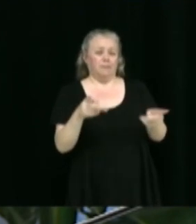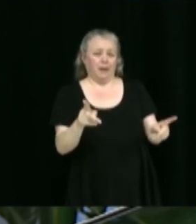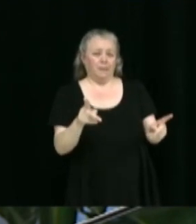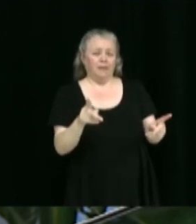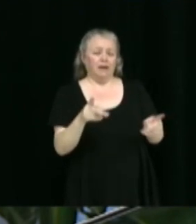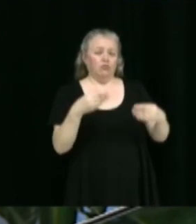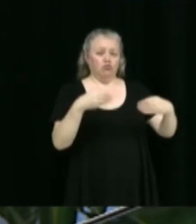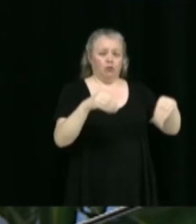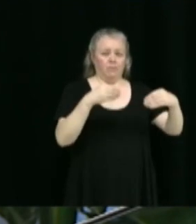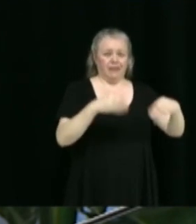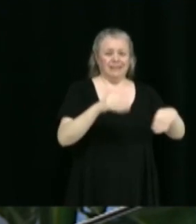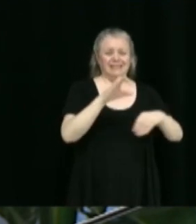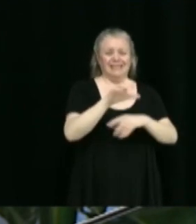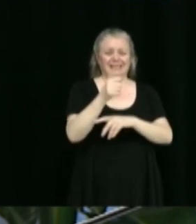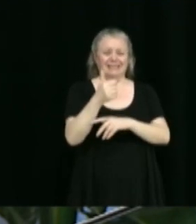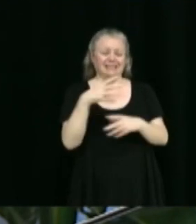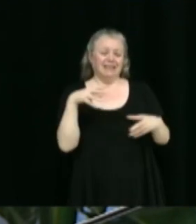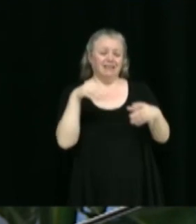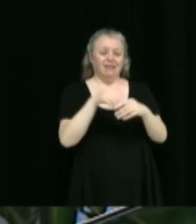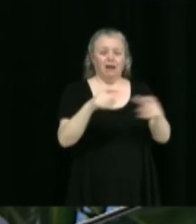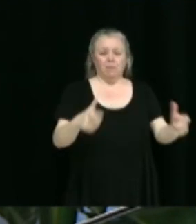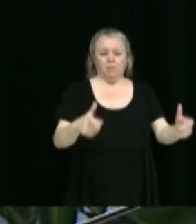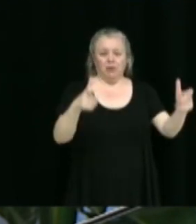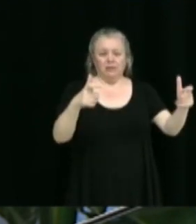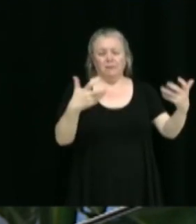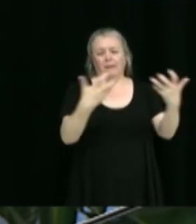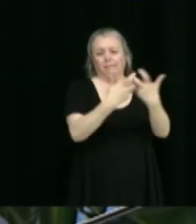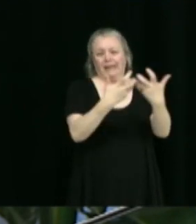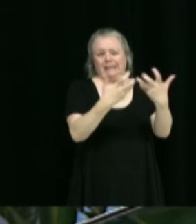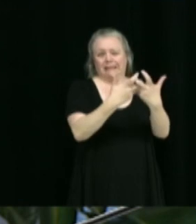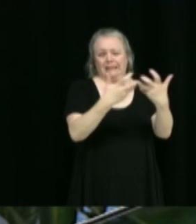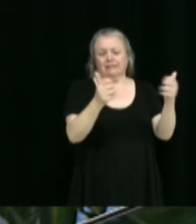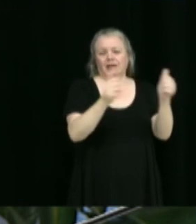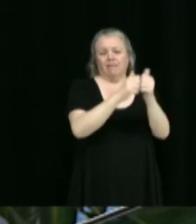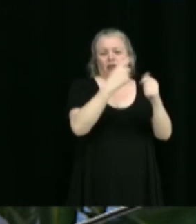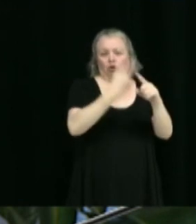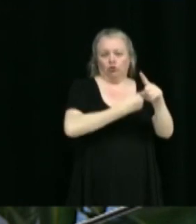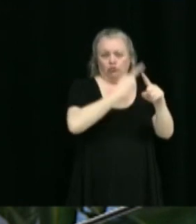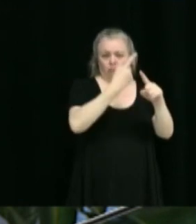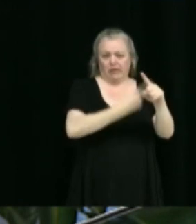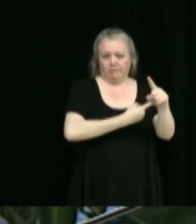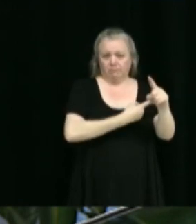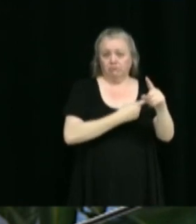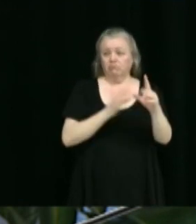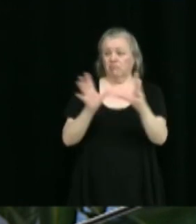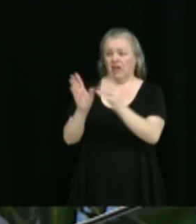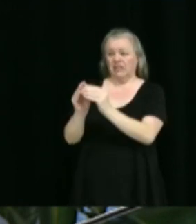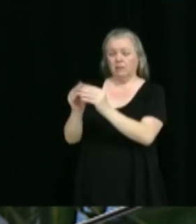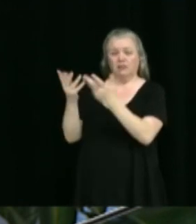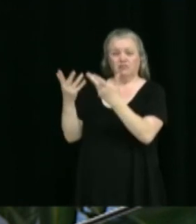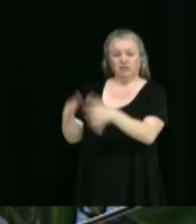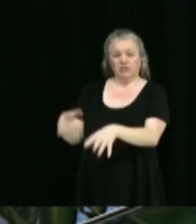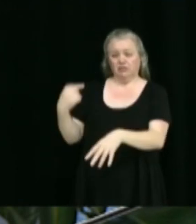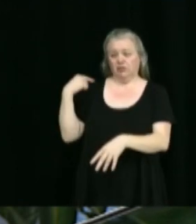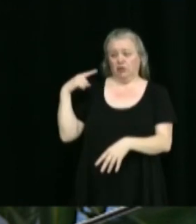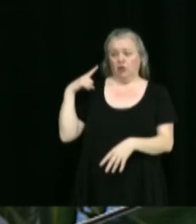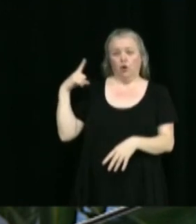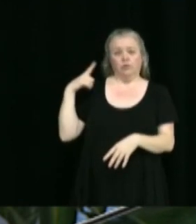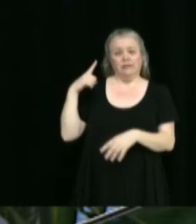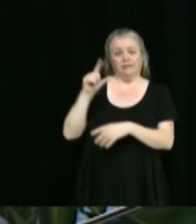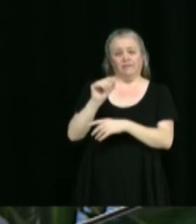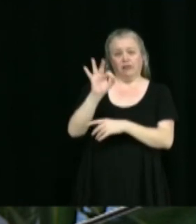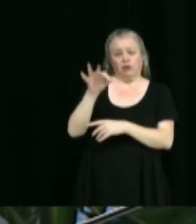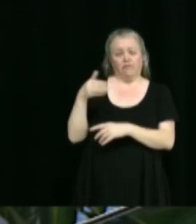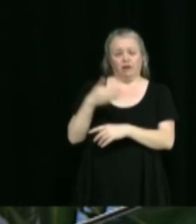-10 dans un bâtiment mixte comportant un logement. Attendu que l'Assemblée publique de consultation a eu lieu le lundi 29 avril